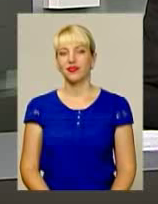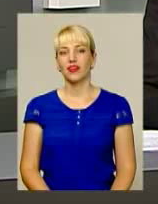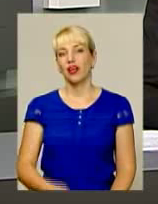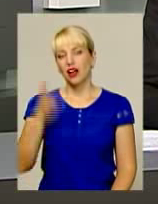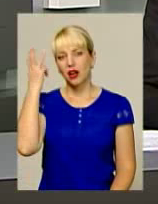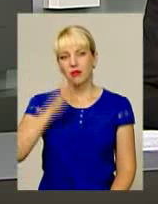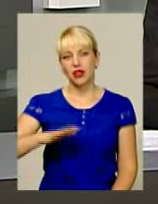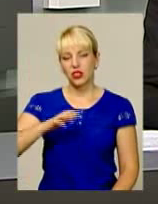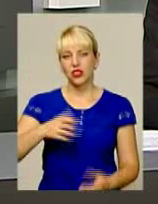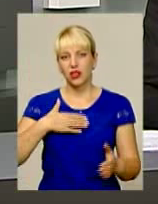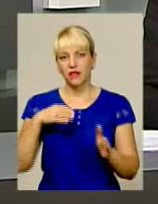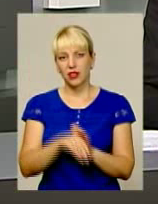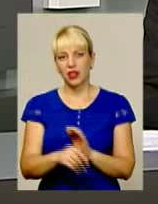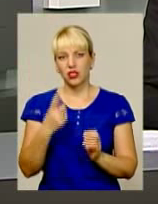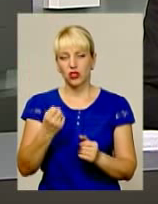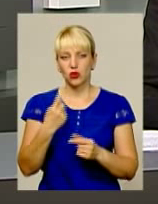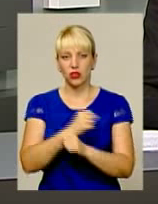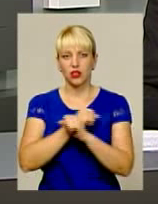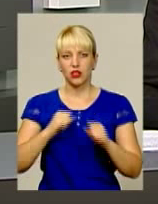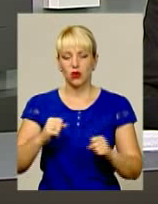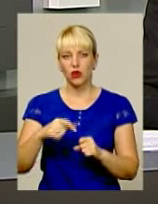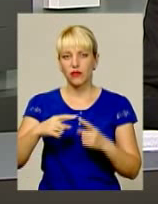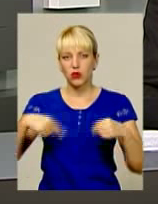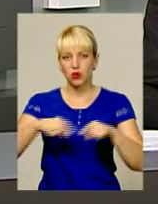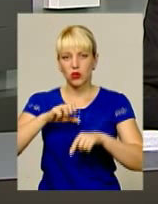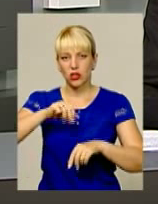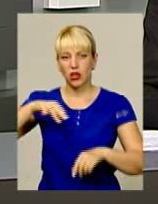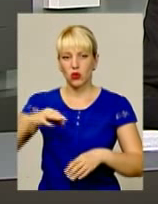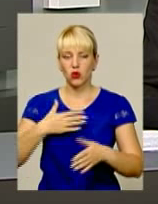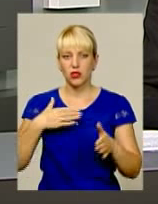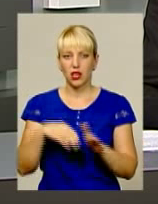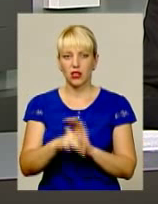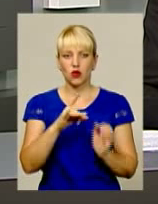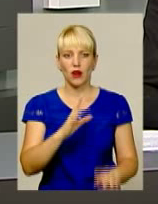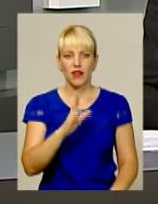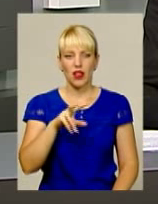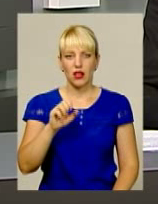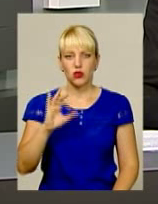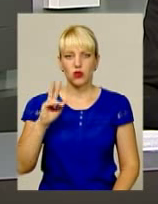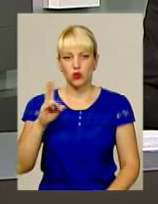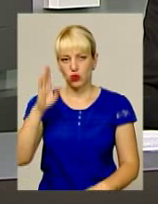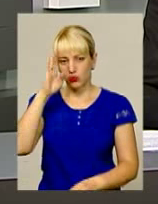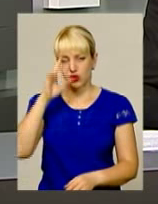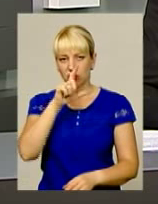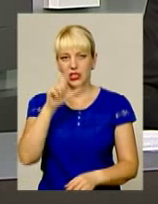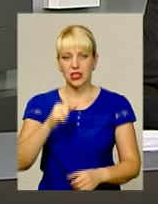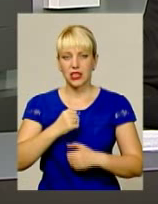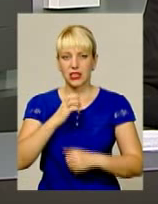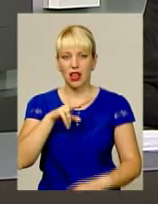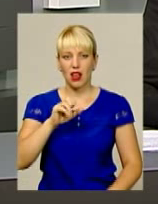Хмельниччина втратила ще одного героя. В зоні антитерористичної операції загинув Роман Власюк, військовий зі Славути.